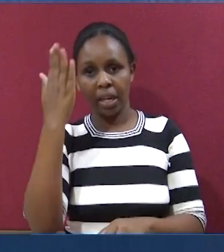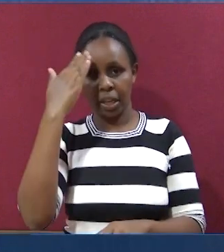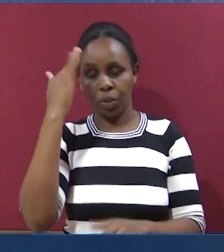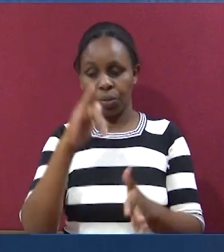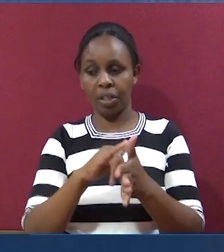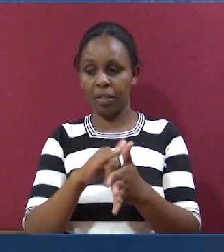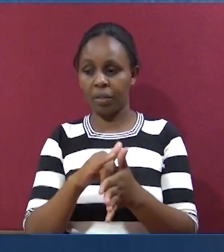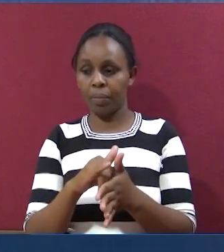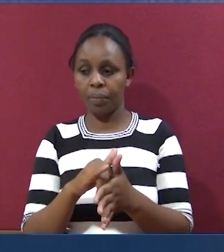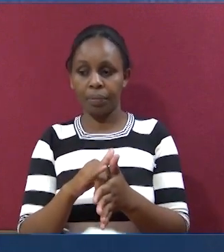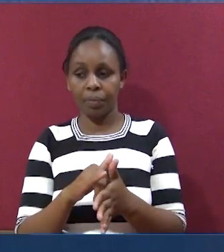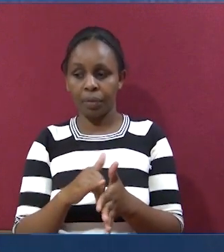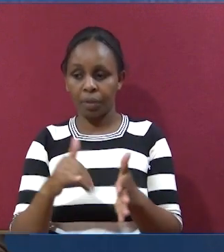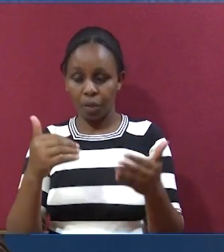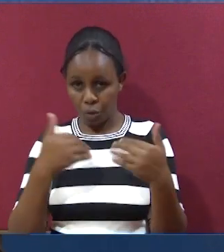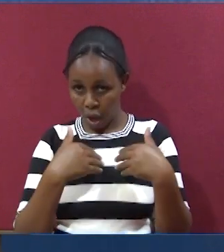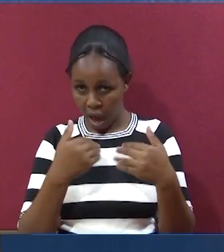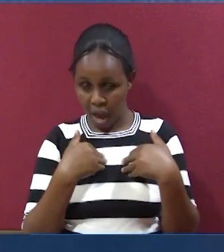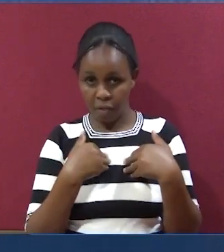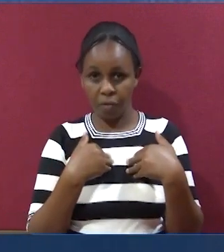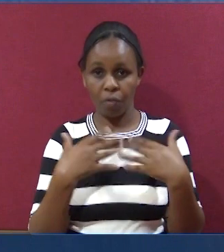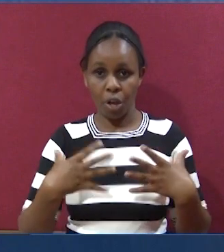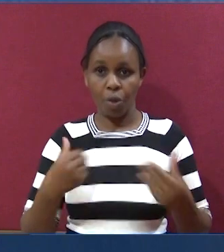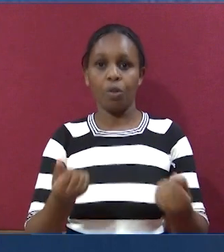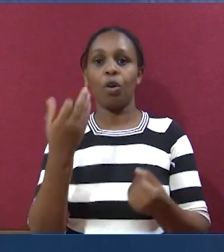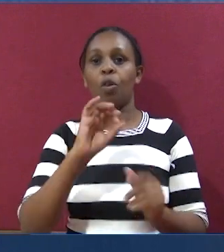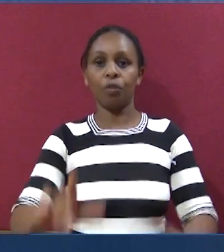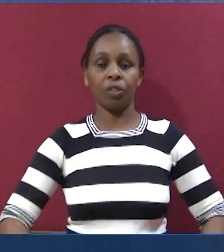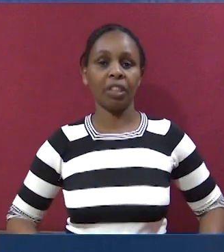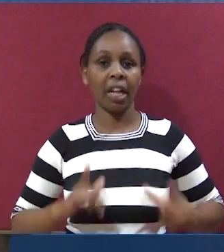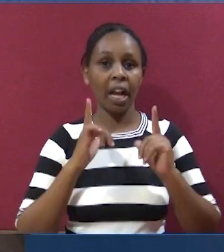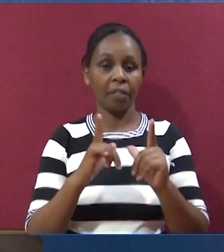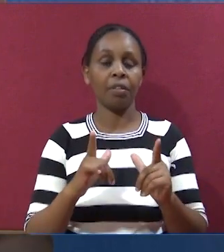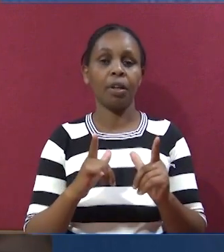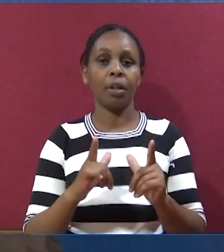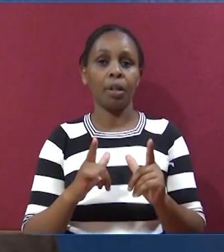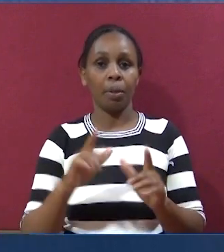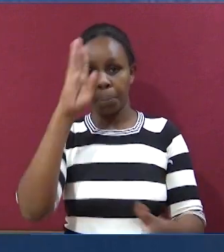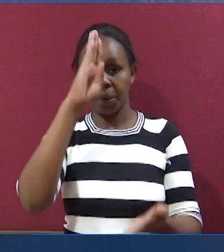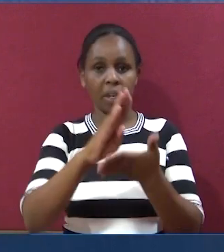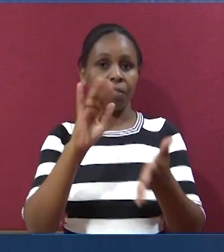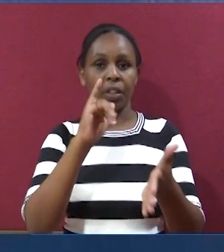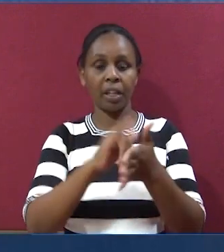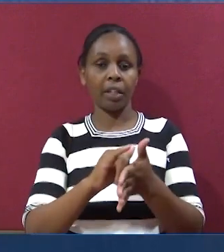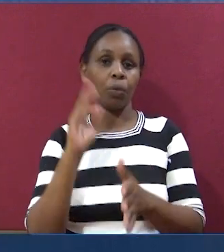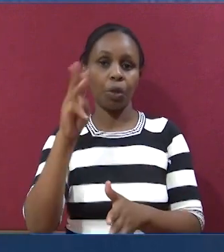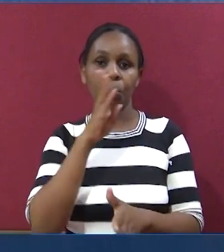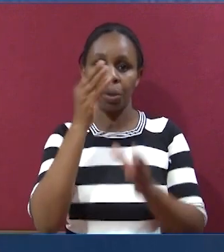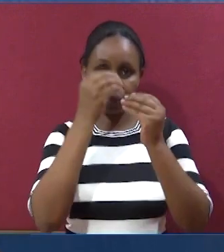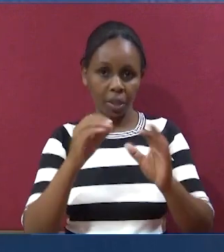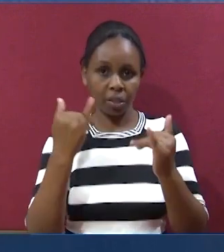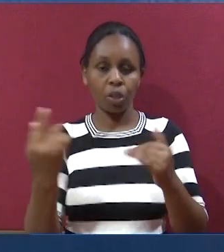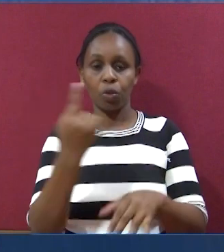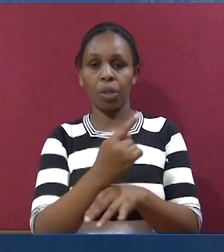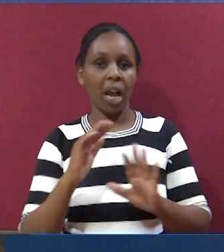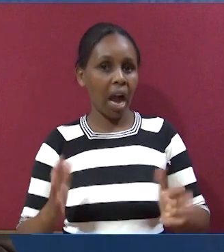vyema. Na ninajua ya kwamba unauzima wamwili na hata uzima wa hafya. Ni kitumaini ya kwamba tutabarekiwa katika neno